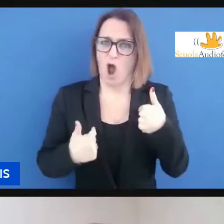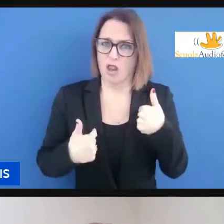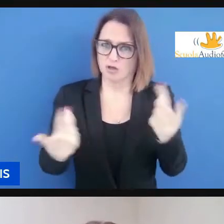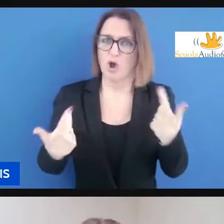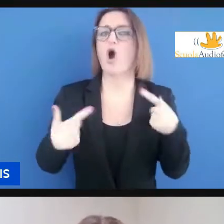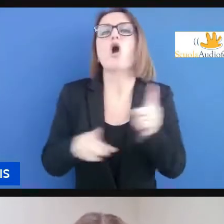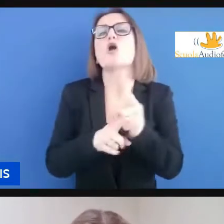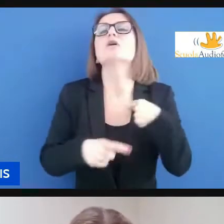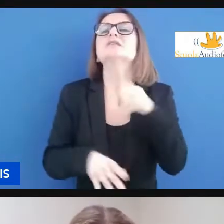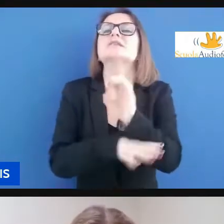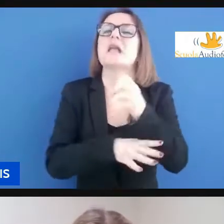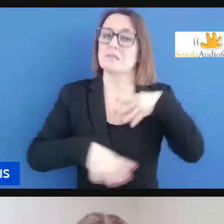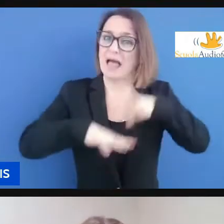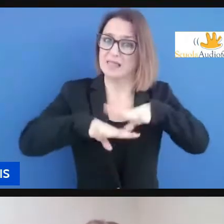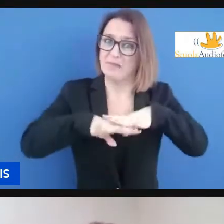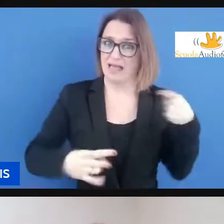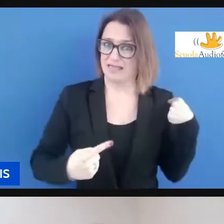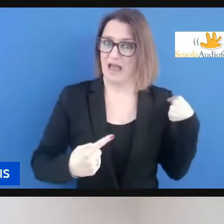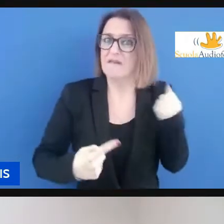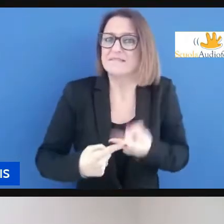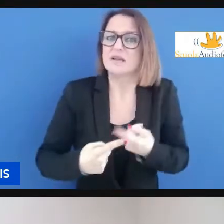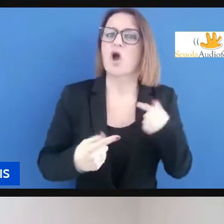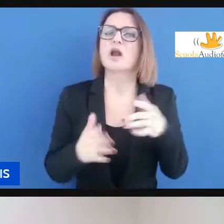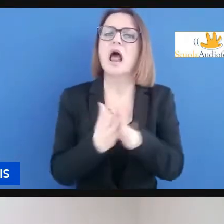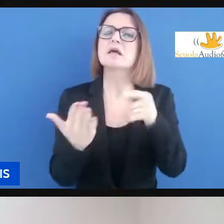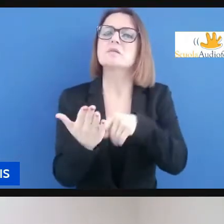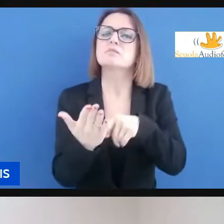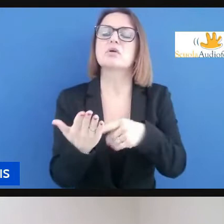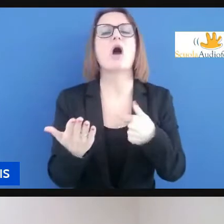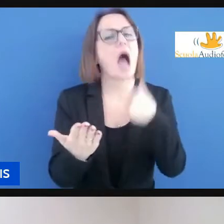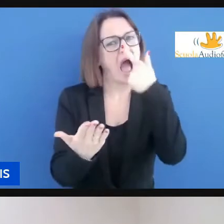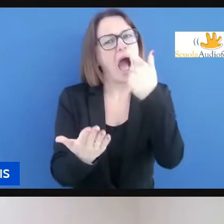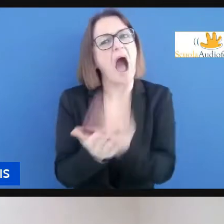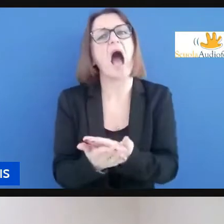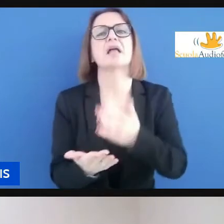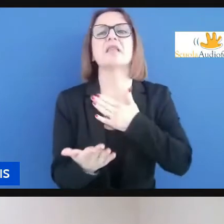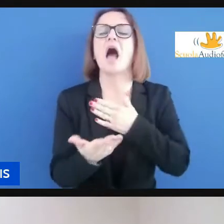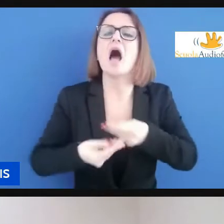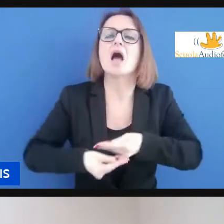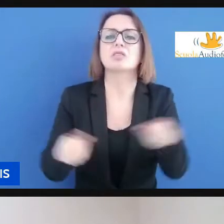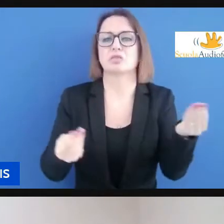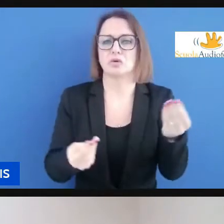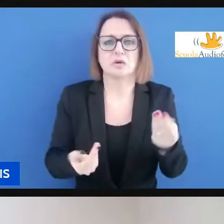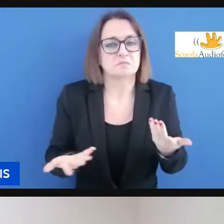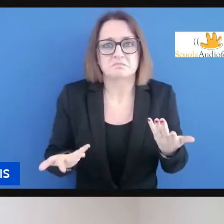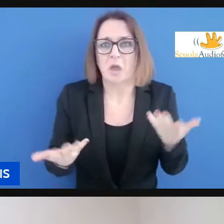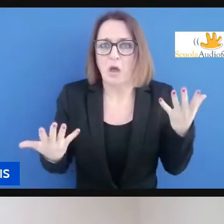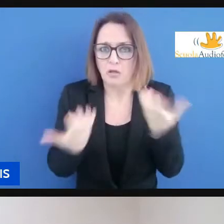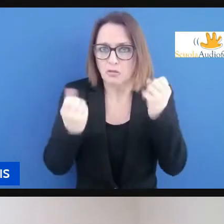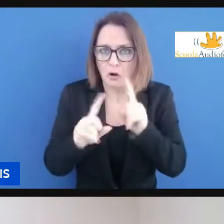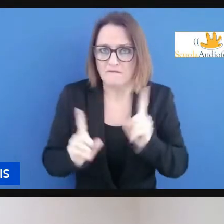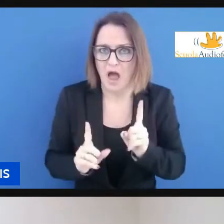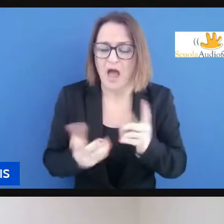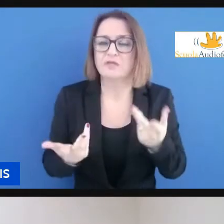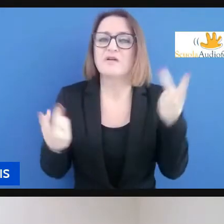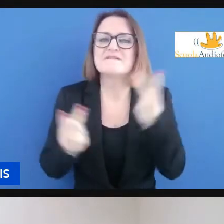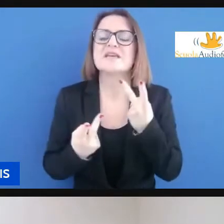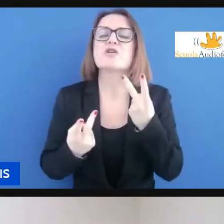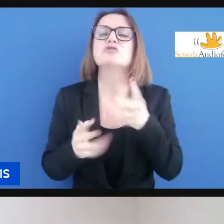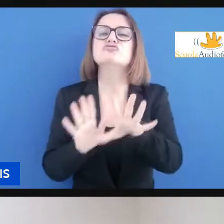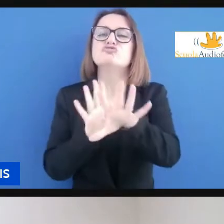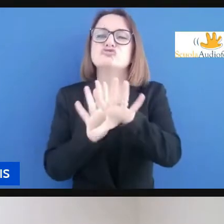come insegnante di matematica in questo caso è molto complesso e molto difficile effettivamente decidere